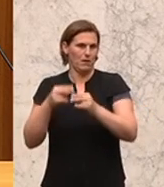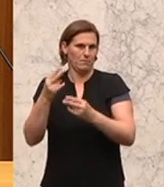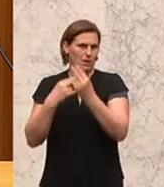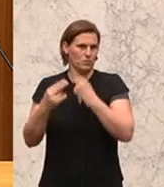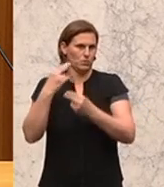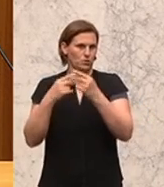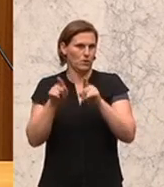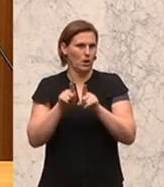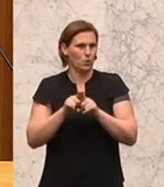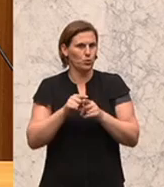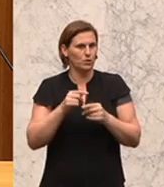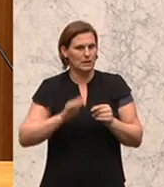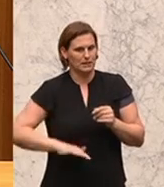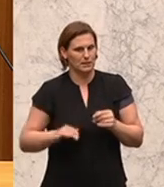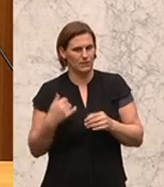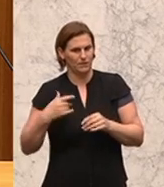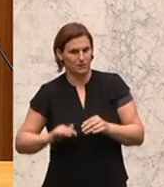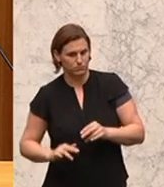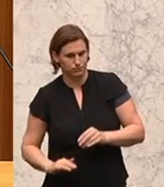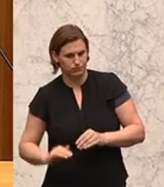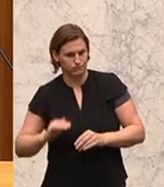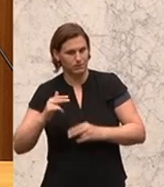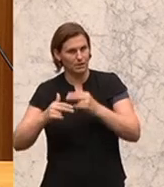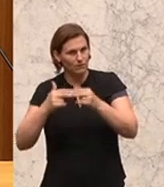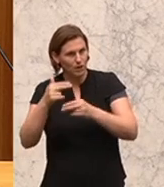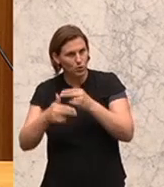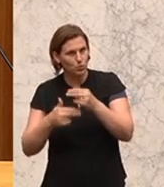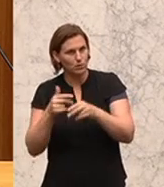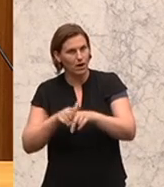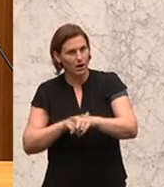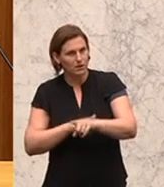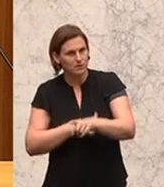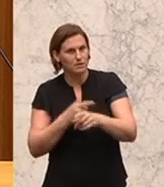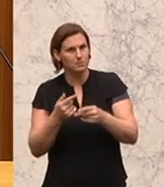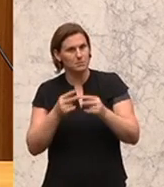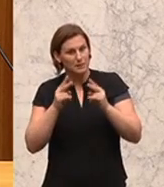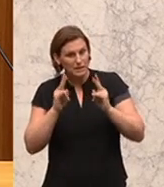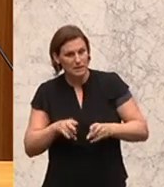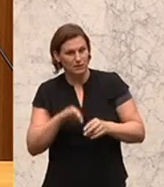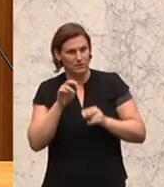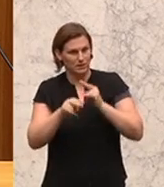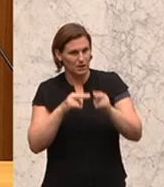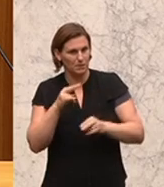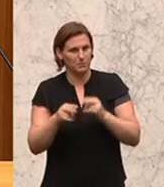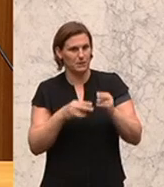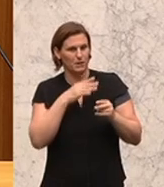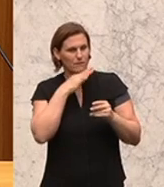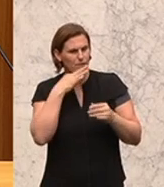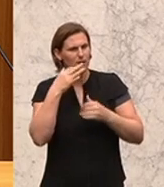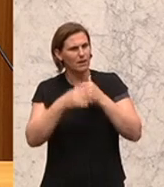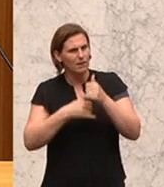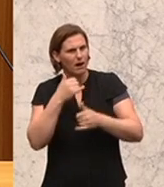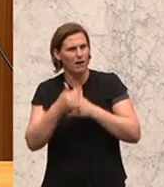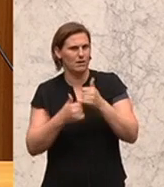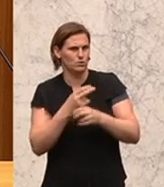Entwicklungsrückständen. Bis die alle Therapien bekommen und bei den richtigen Leuten landen, vergehen oft viele,